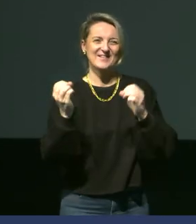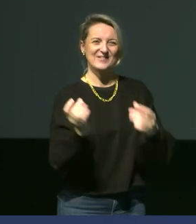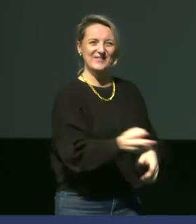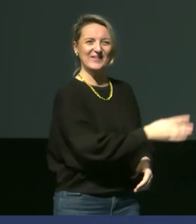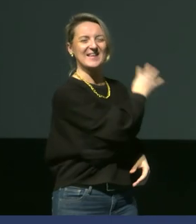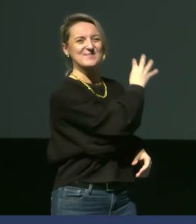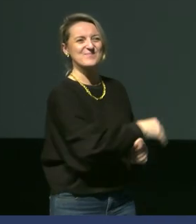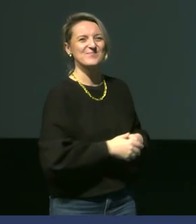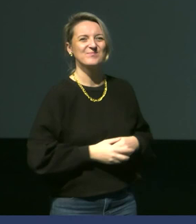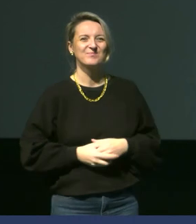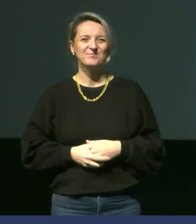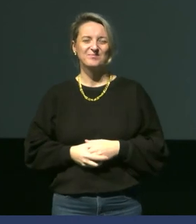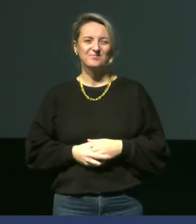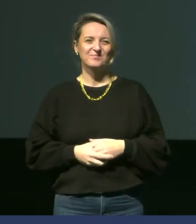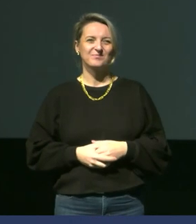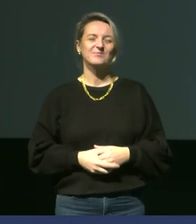laisse regarder et